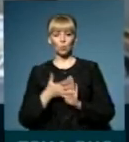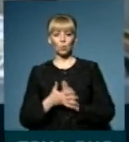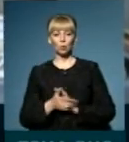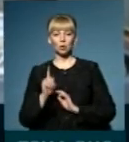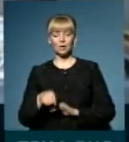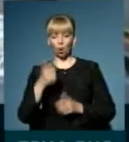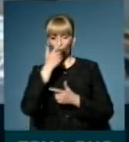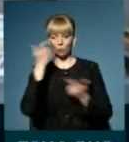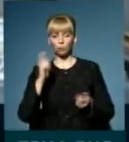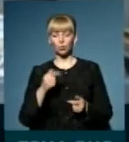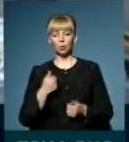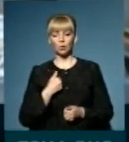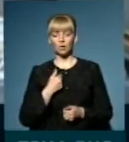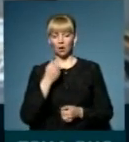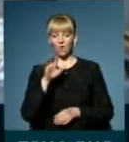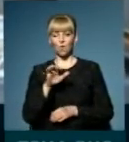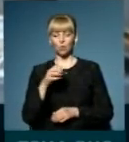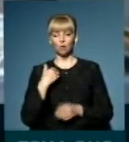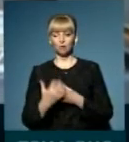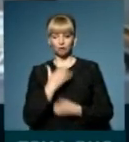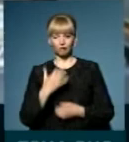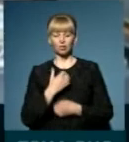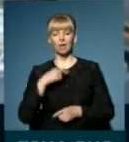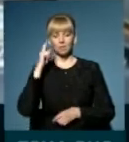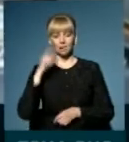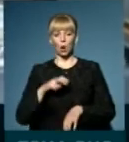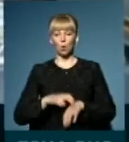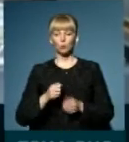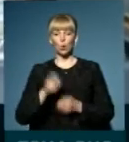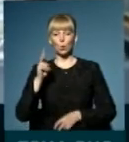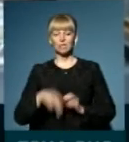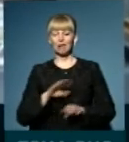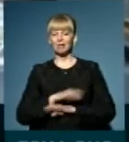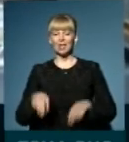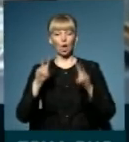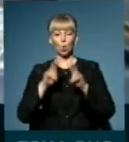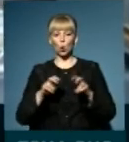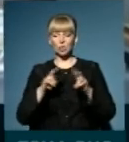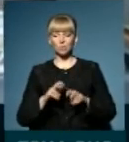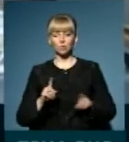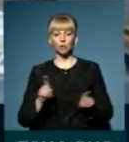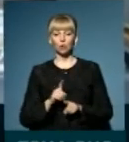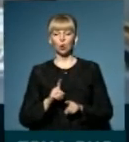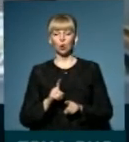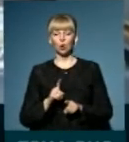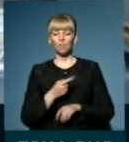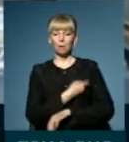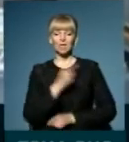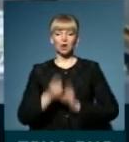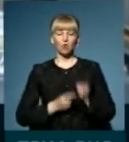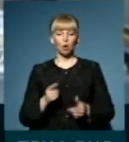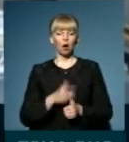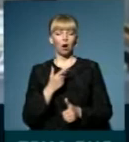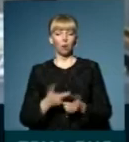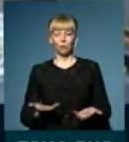тих оголошень, які мені фотографії надсилають, я розумію, що лікарі до кінця не розібралися, або в медреформі, або просто, ну,